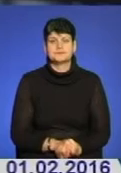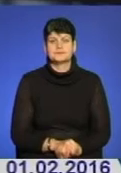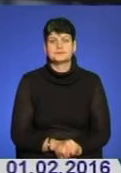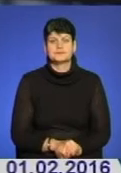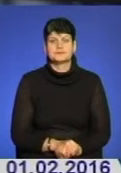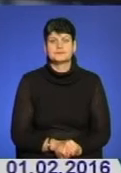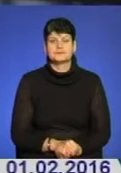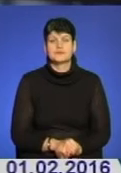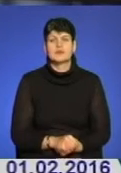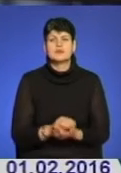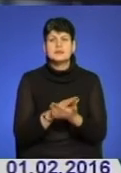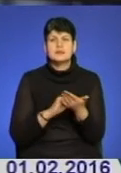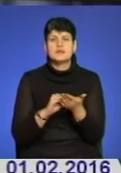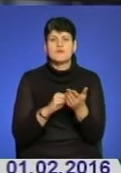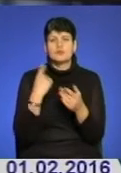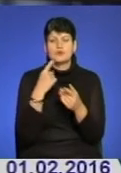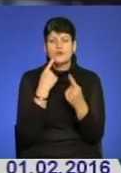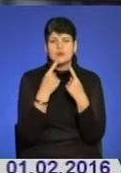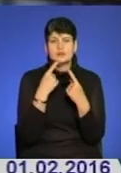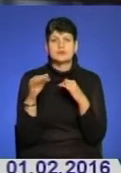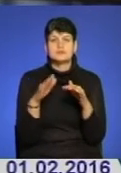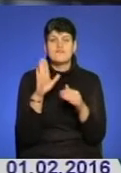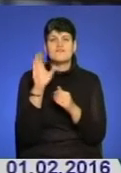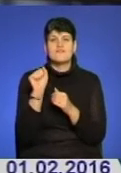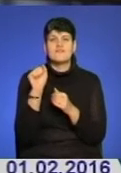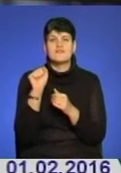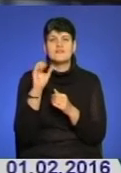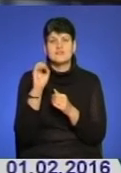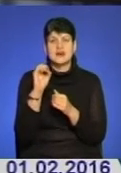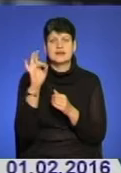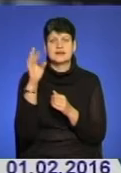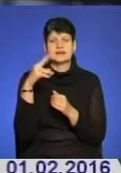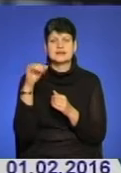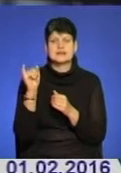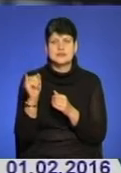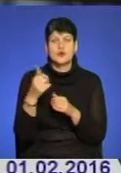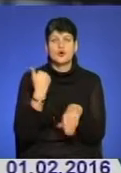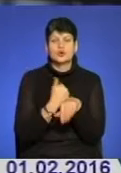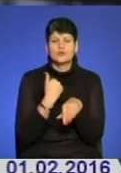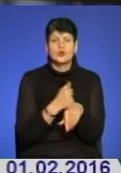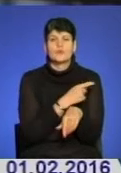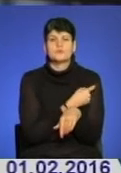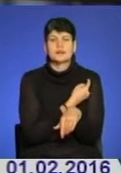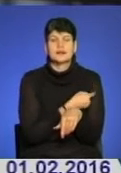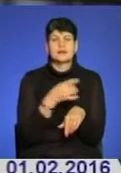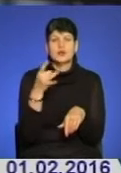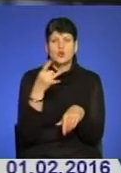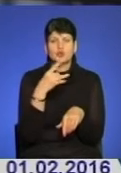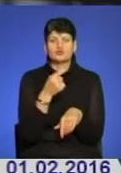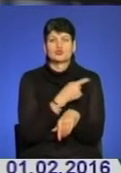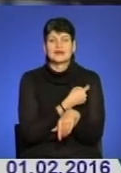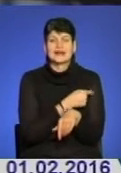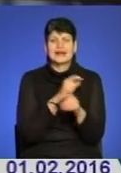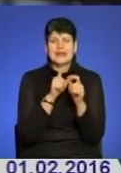Вкотре в області заговорили про справу Ігоря Варденця, головного лікаря Тернопільської комунальної районної лікарні, якого підозрюють у